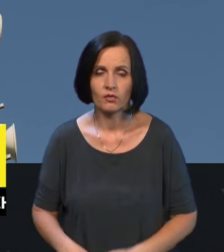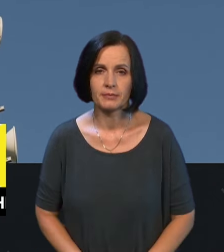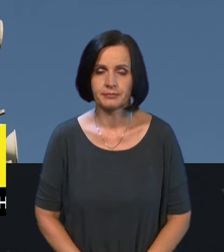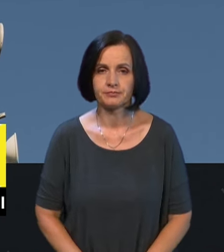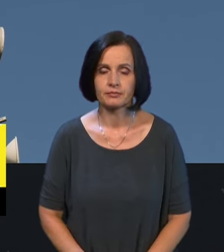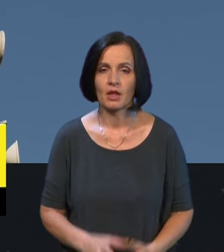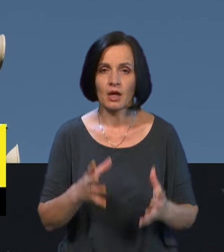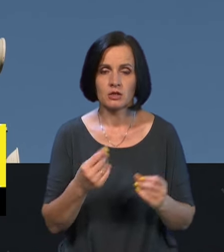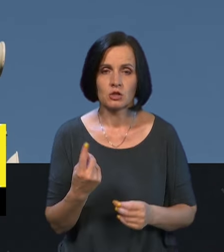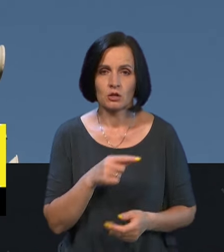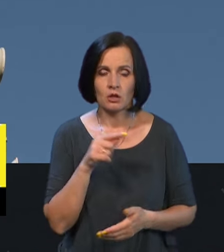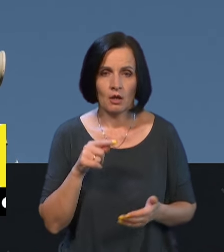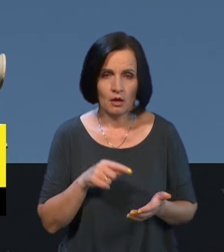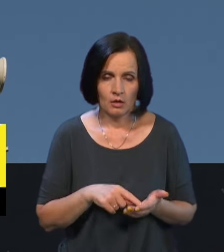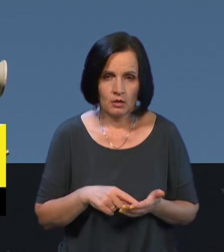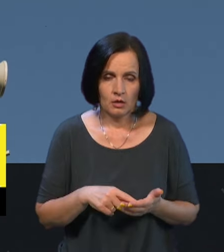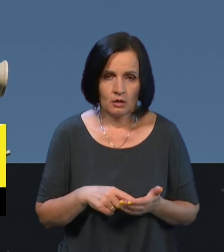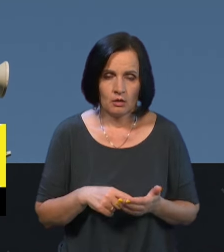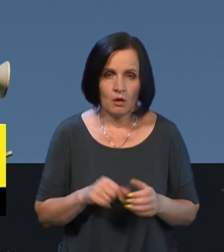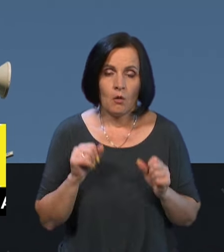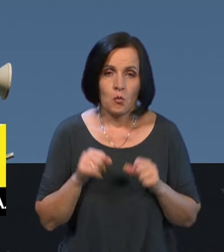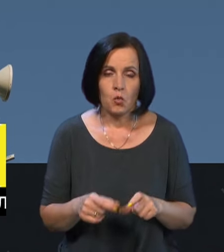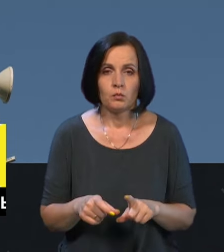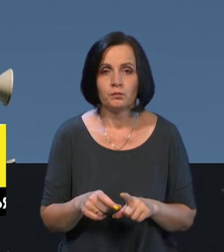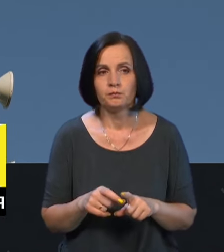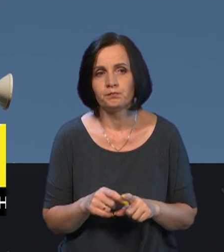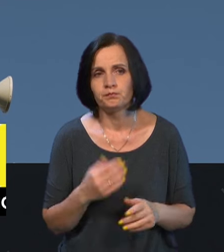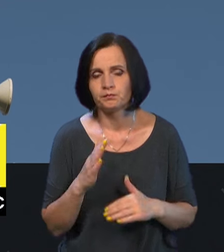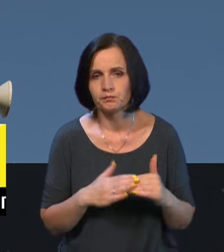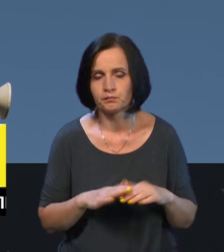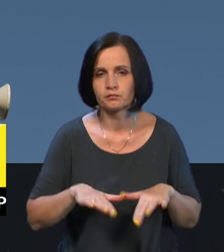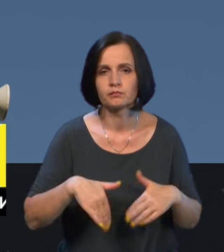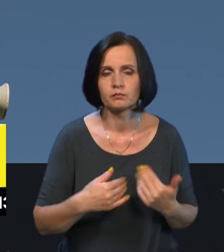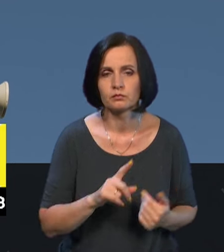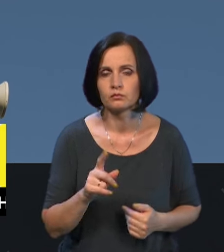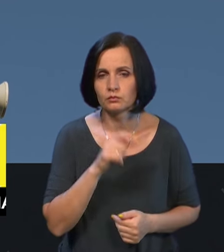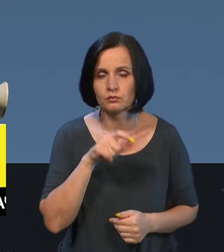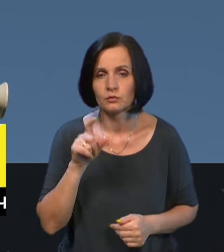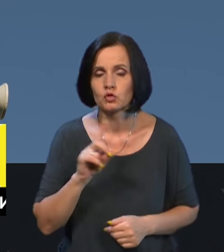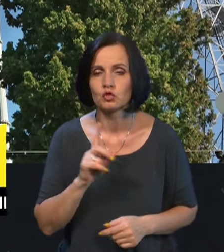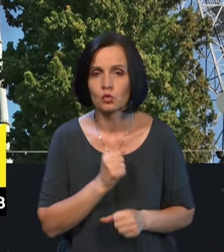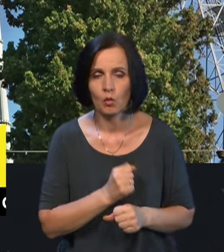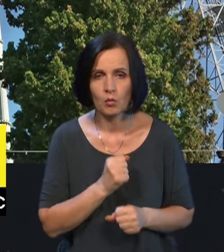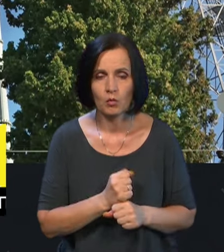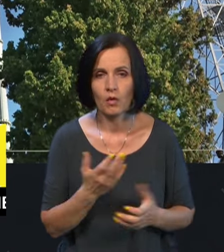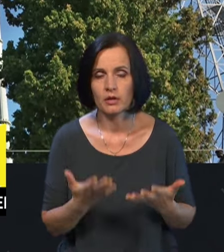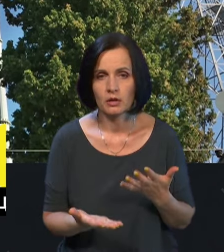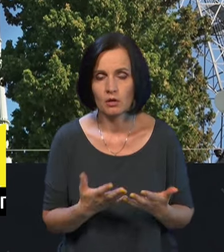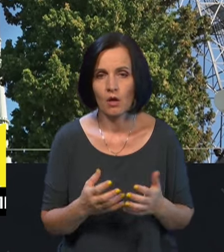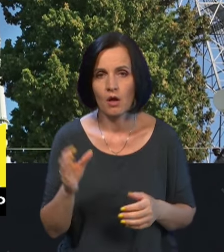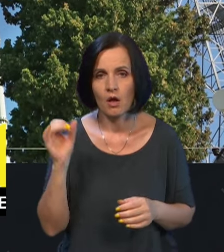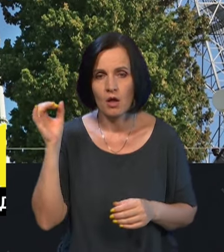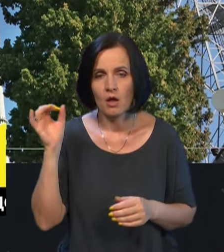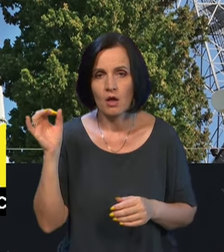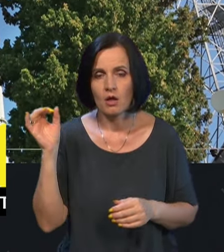Ще одне запитання, пане Олександре, чи можете дати якісь практичні поради українцям, що робити, якщо світла